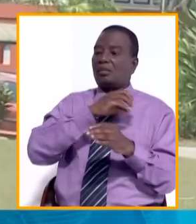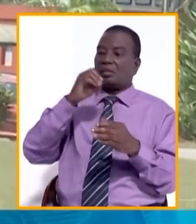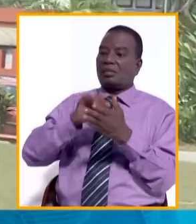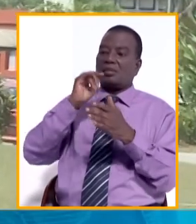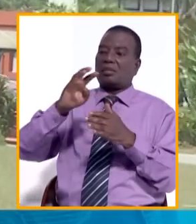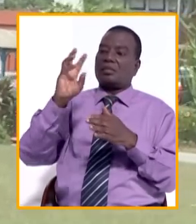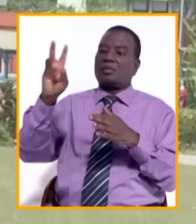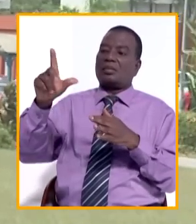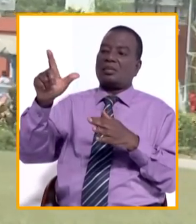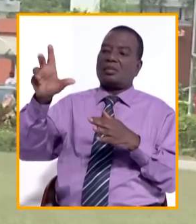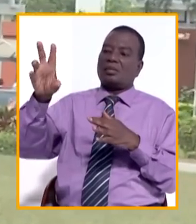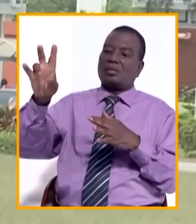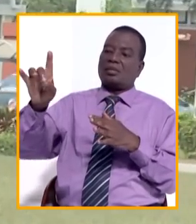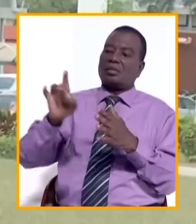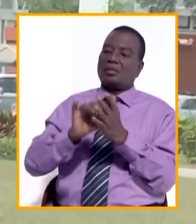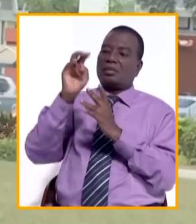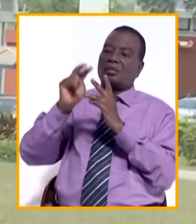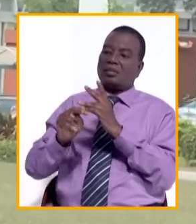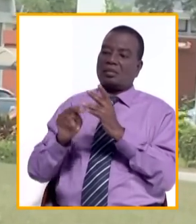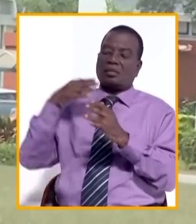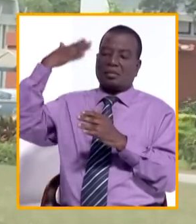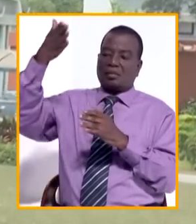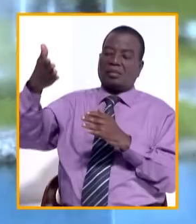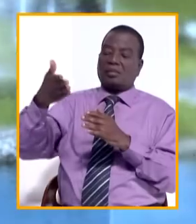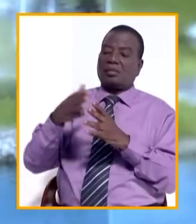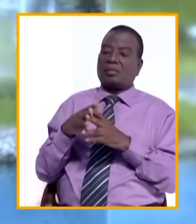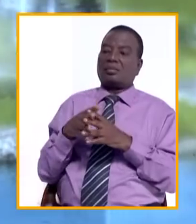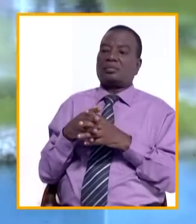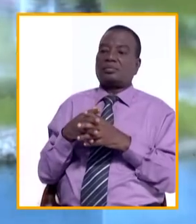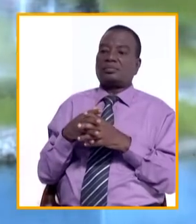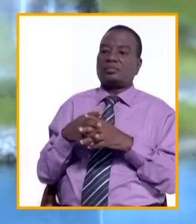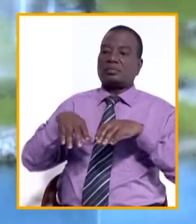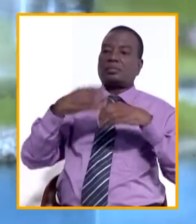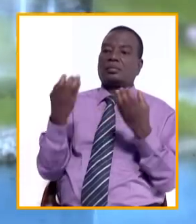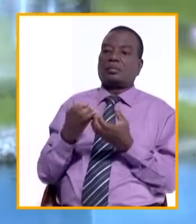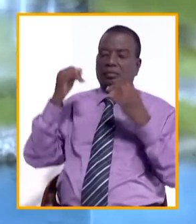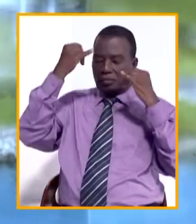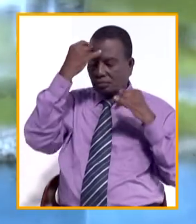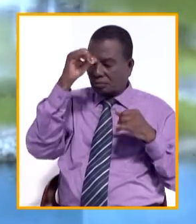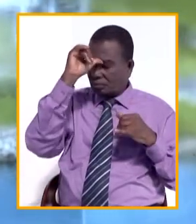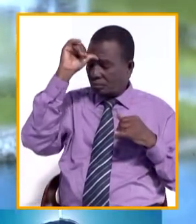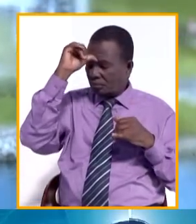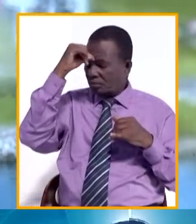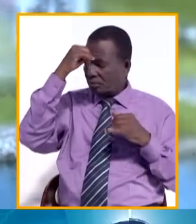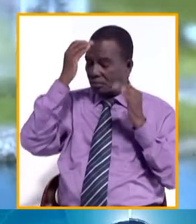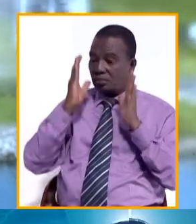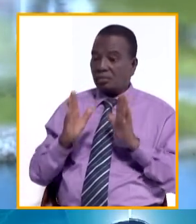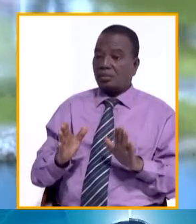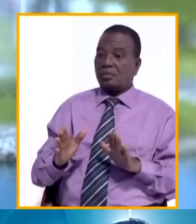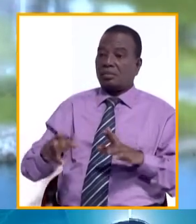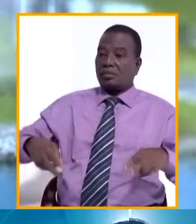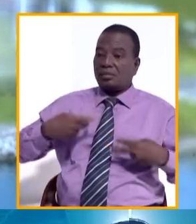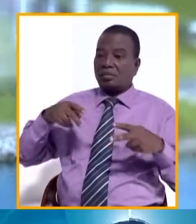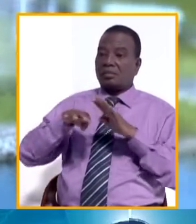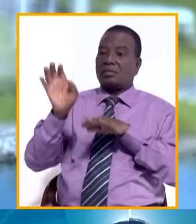le 28 janvier prochain pour clore la campagne. La communauté indienne résidant au Coupe d'Ivoire fait un important